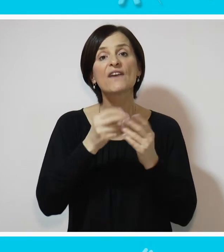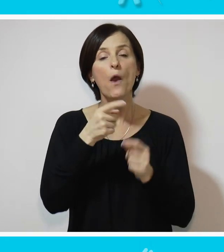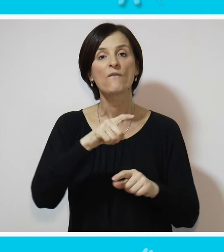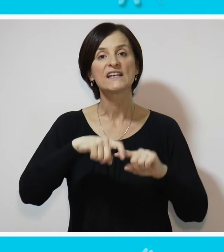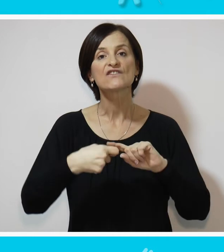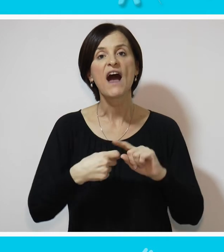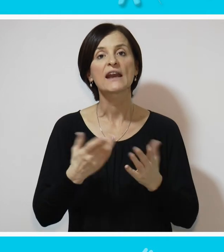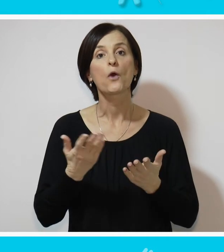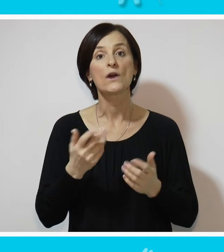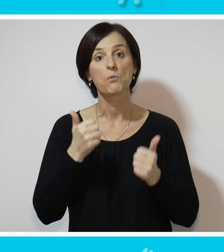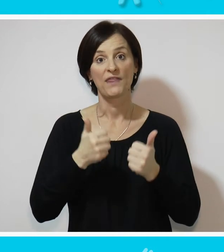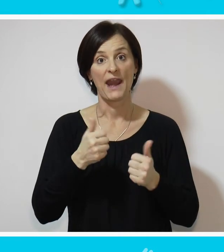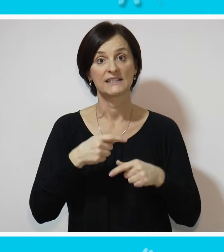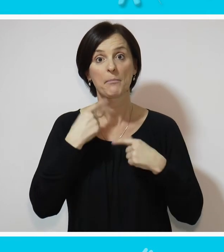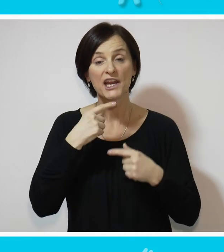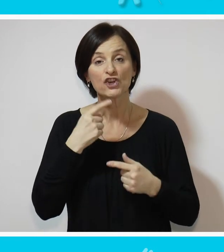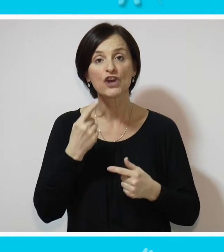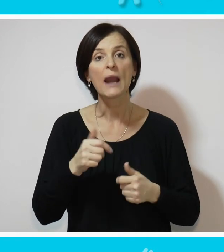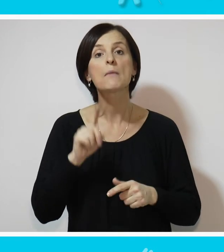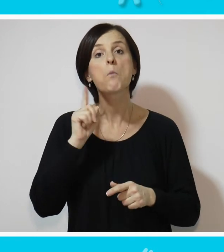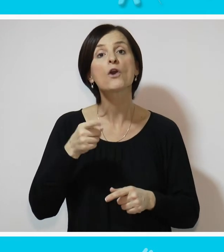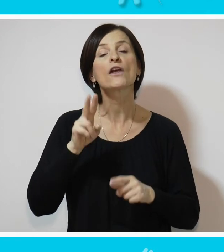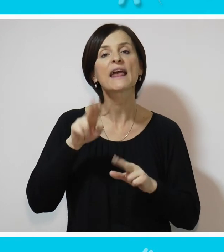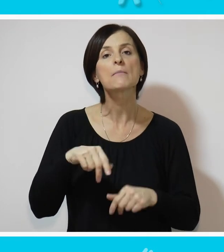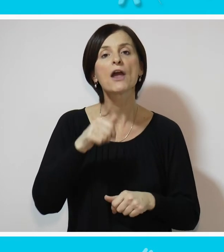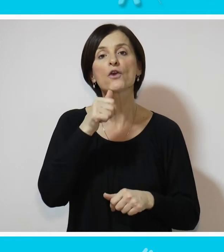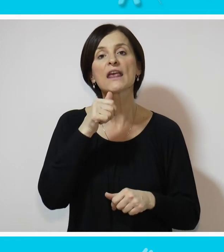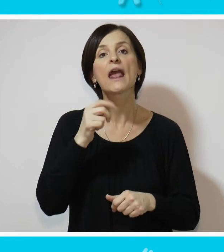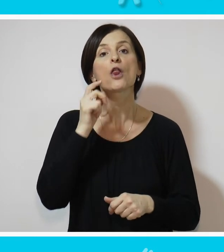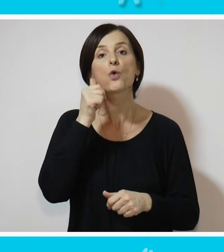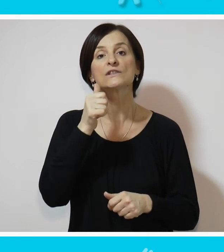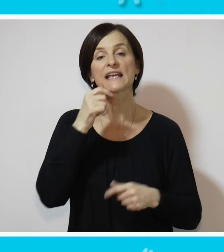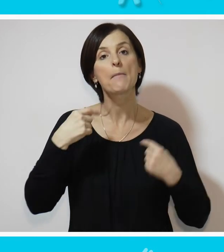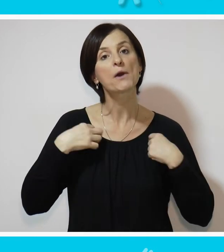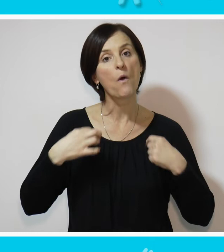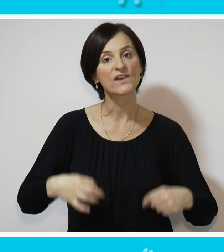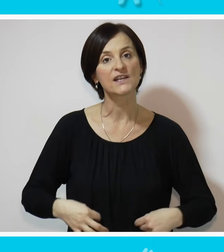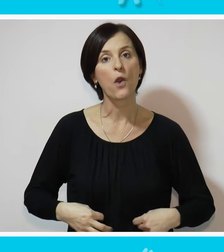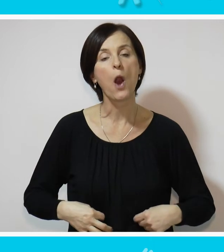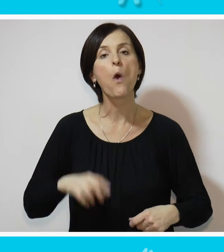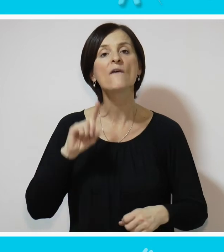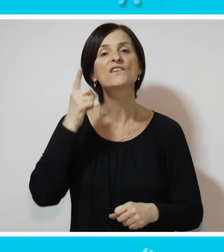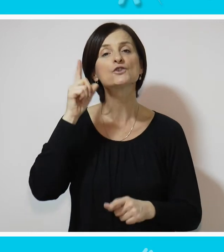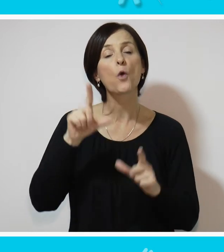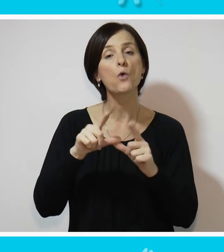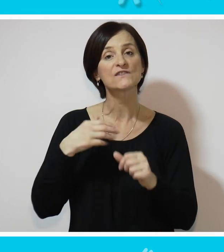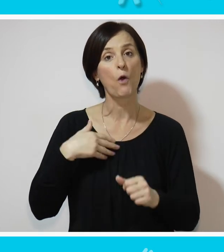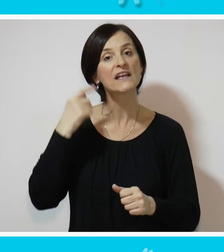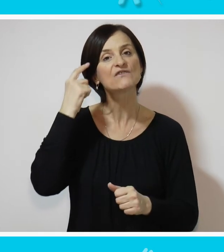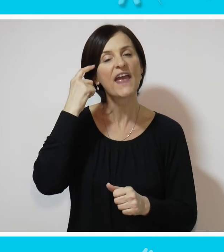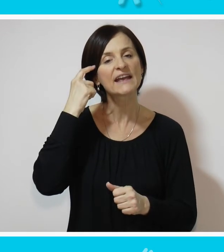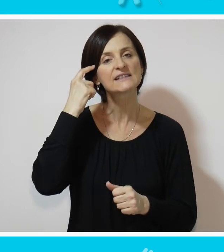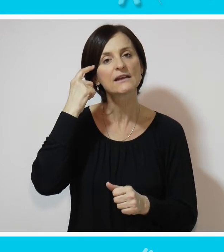ove stvari na koje smo danas ukazali morali da imaju i ljudski i profesionalno visoko u svojoj